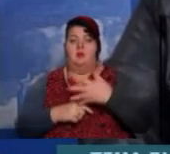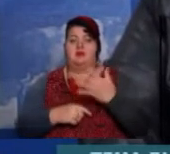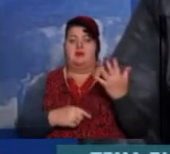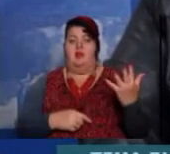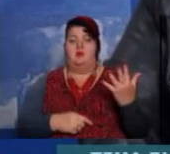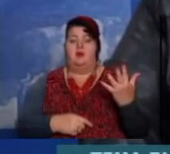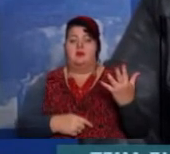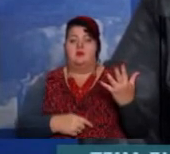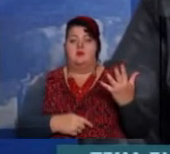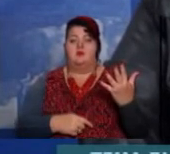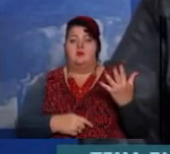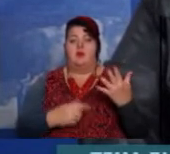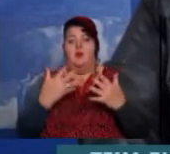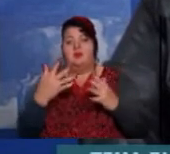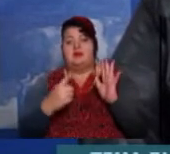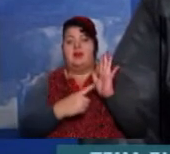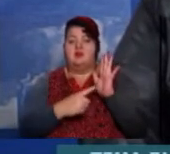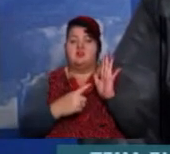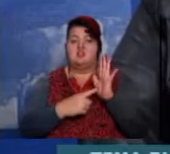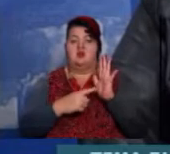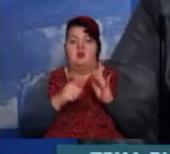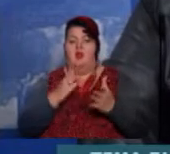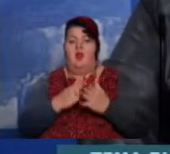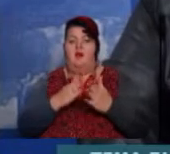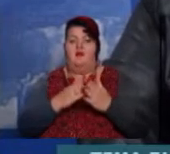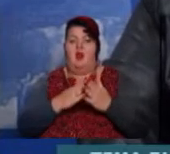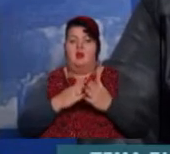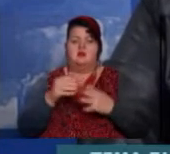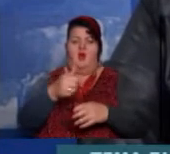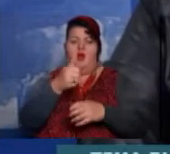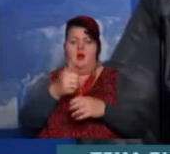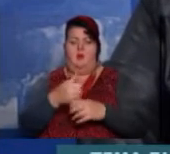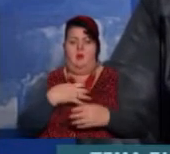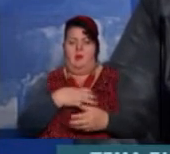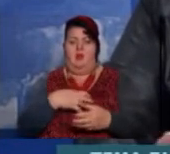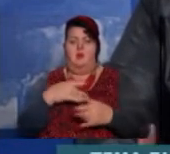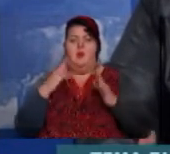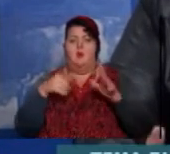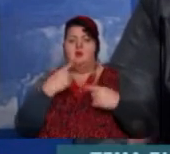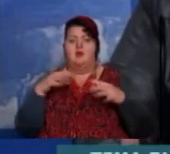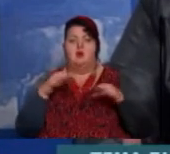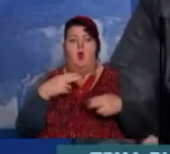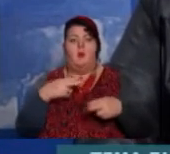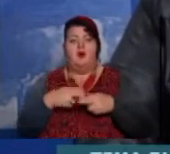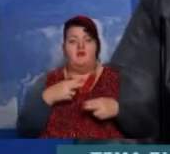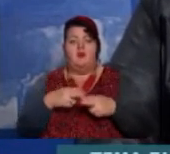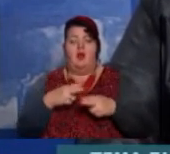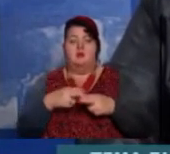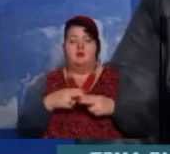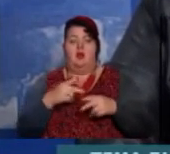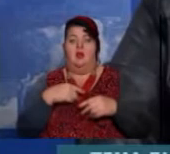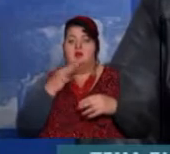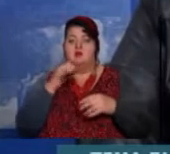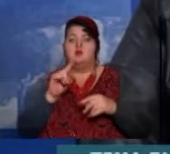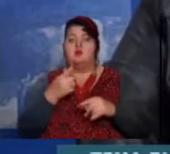-56. Це є піком. Ми будемо говорити про профилактику, і я скажу, про що